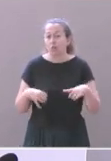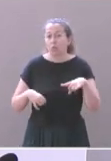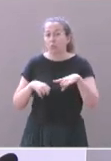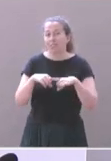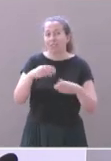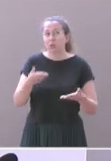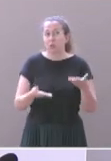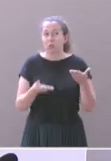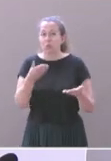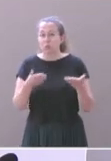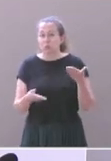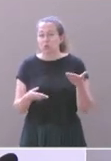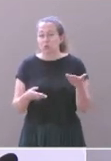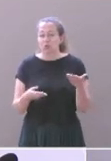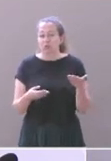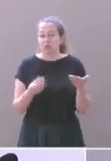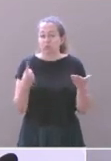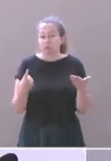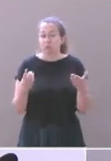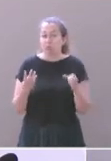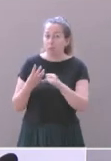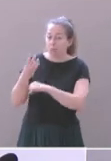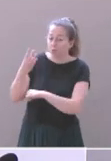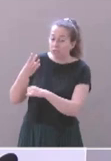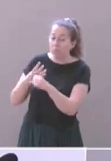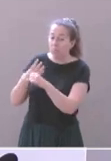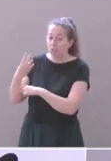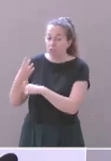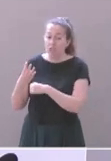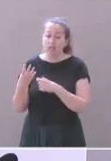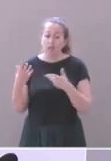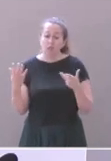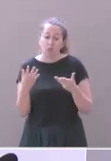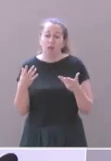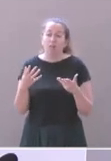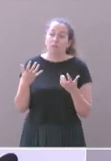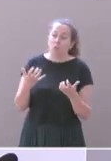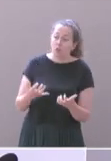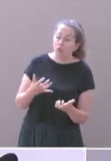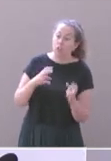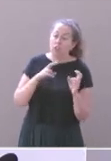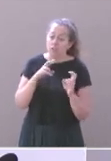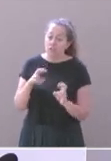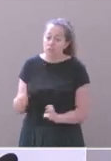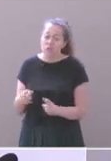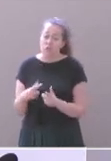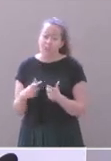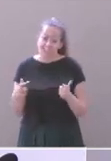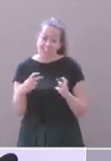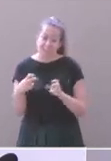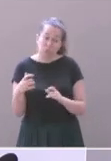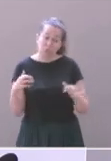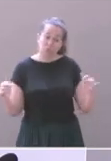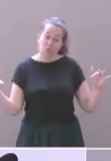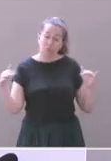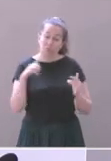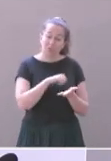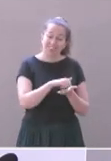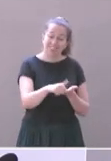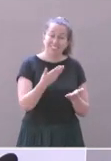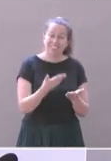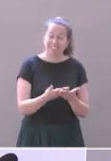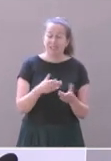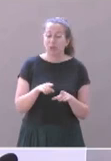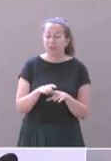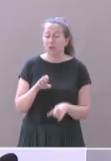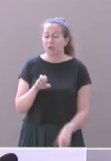précédée pour tous les projets d'une phase d'évitement puis de réduction des atteintes environnementales et la séquence ERC tend